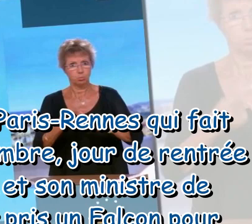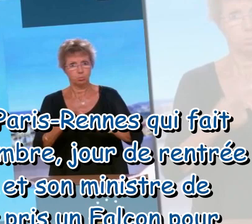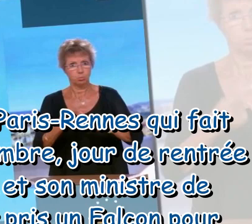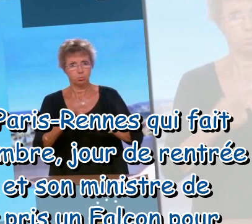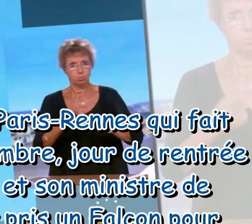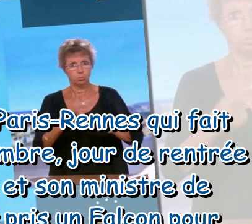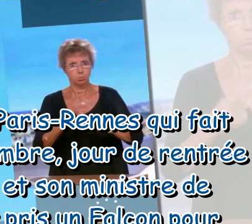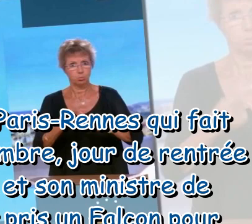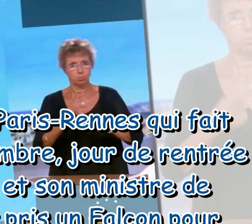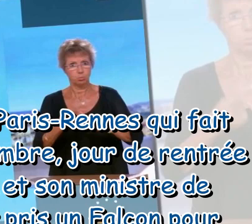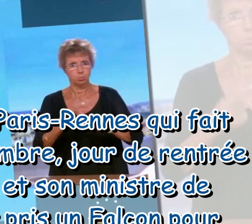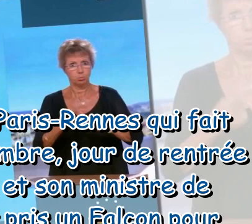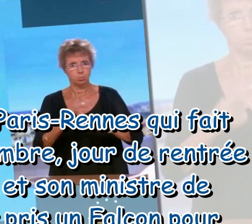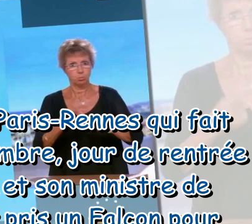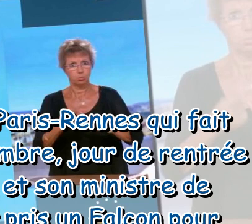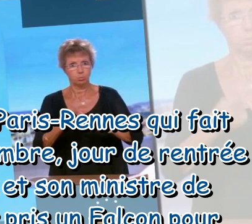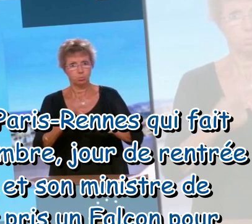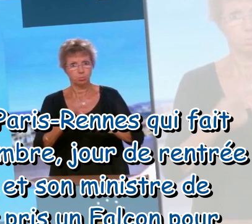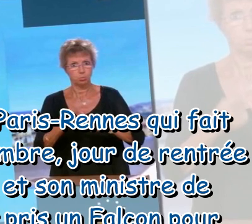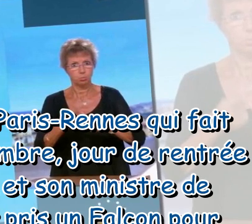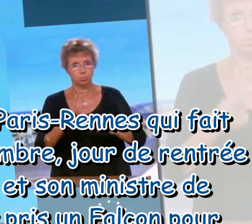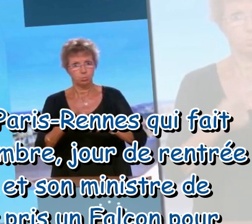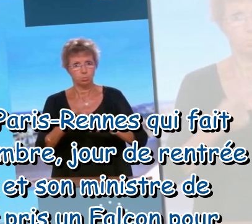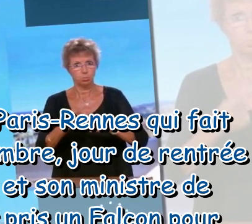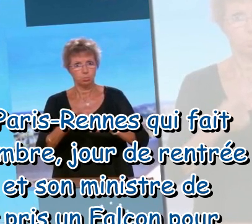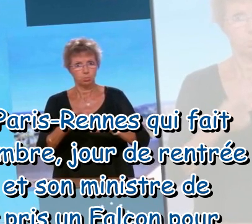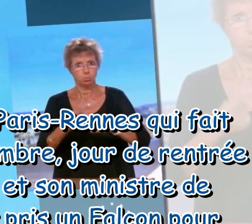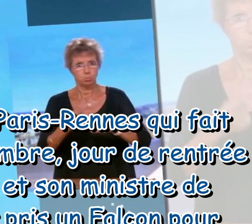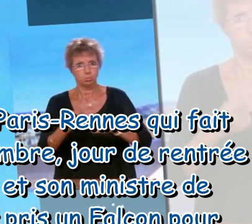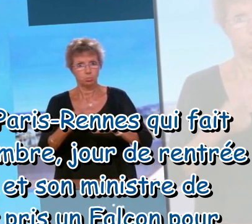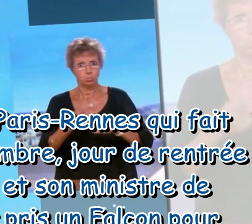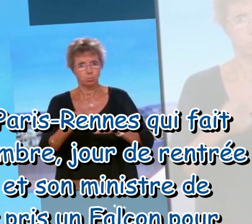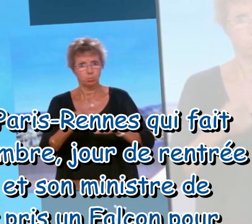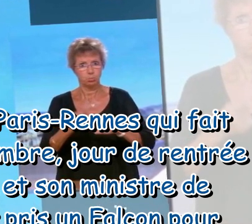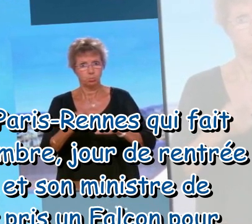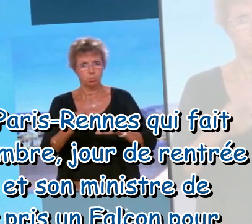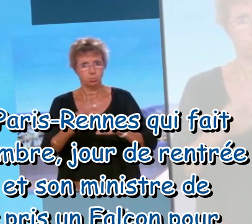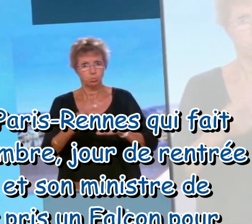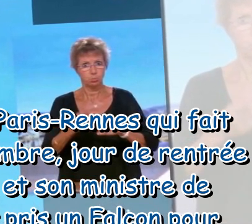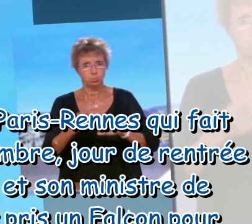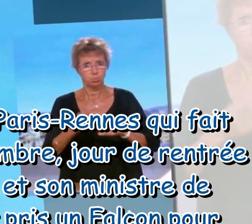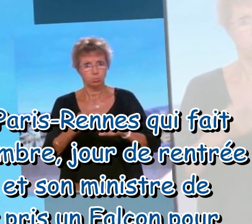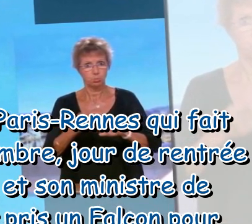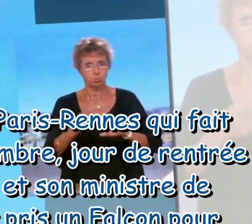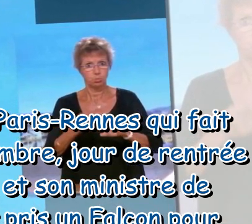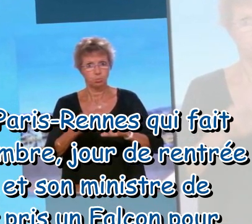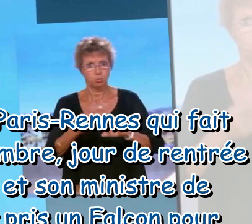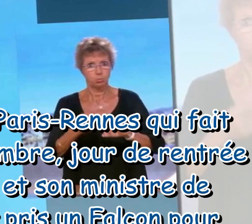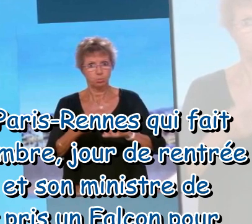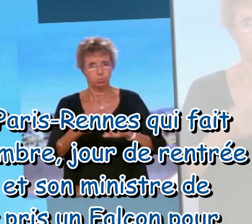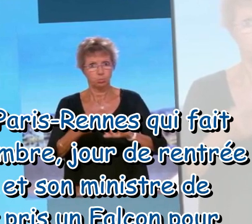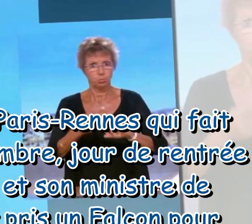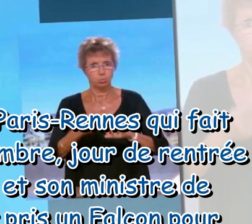De l'importance des symboles. Si est-il un Paris-Rennes qui fait couler beaucoup d'encre, ce lundi 4 septembre, jour de